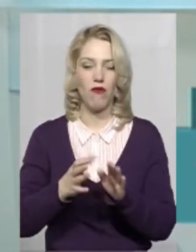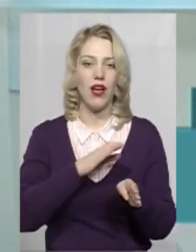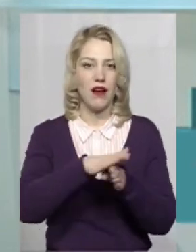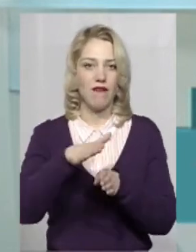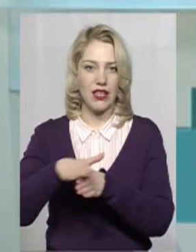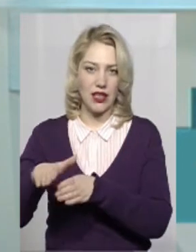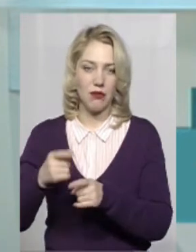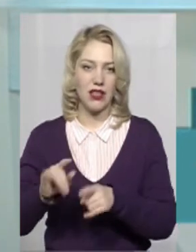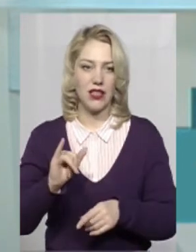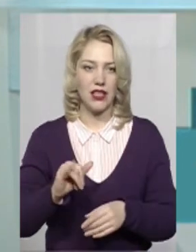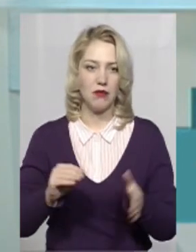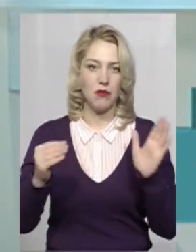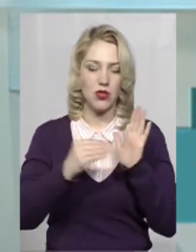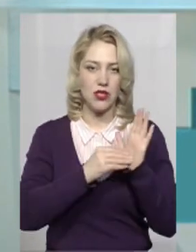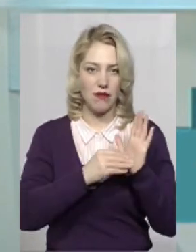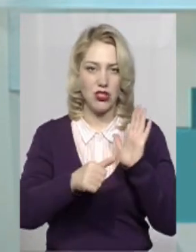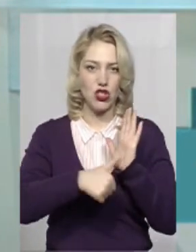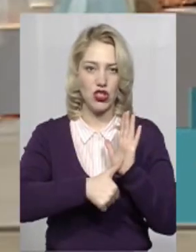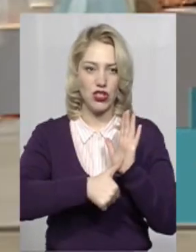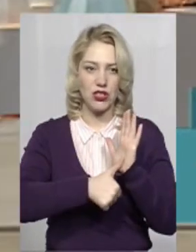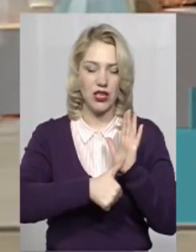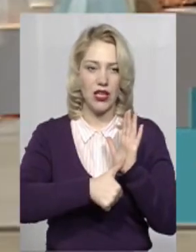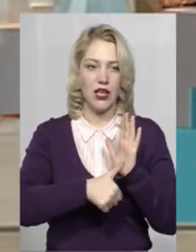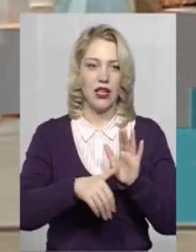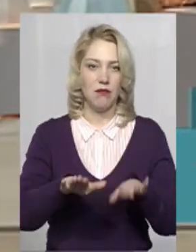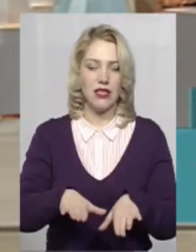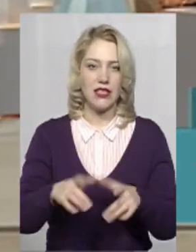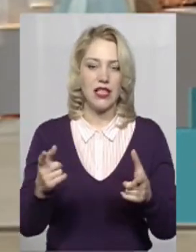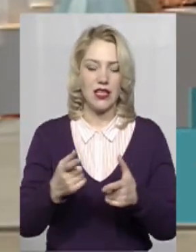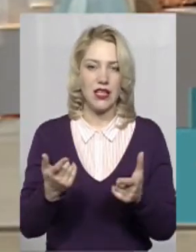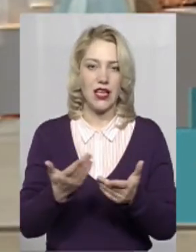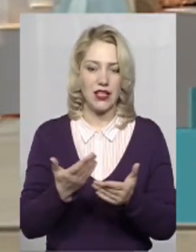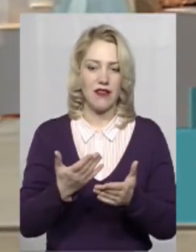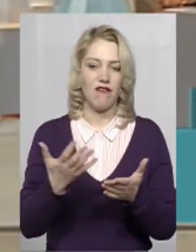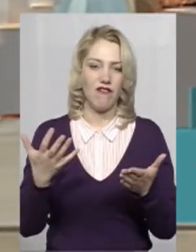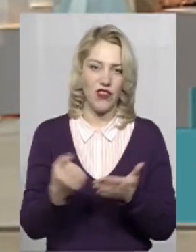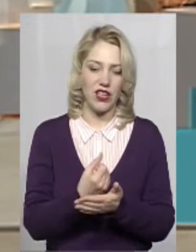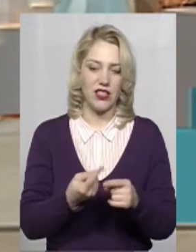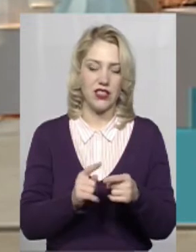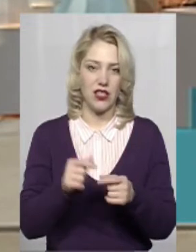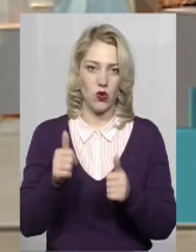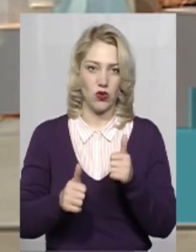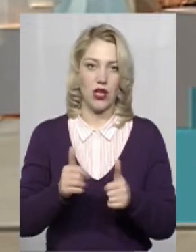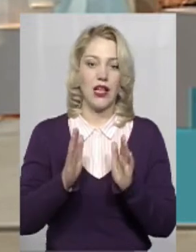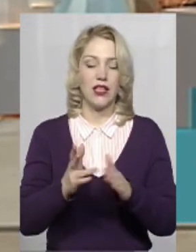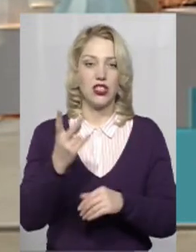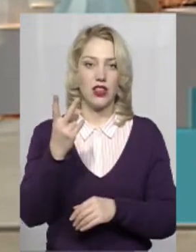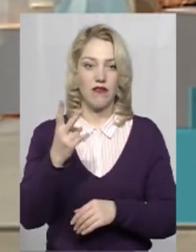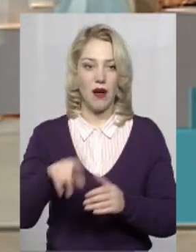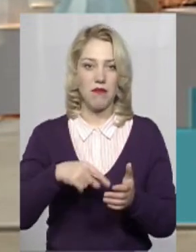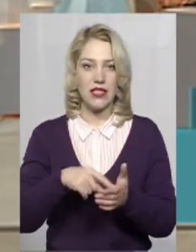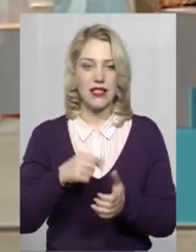Ми стали одним з 6 міст, які виграли цей конкурс. Але, по суті, лише два